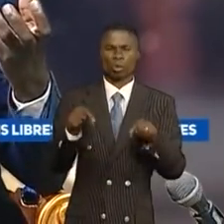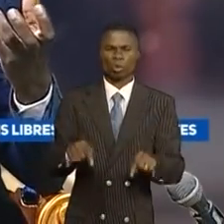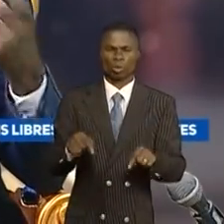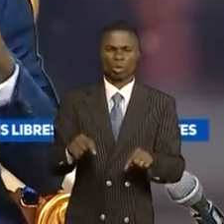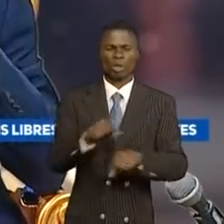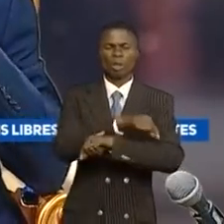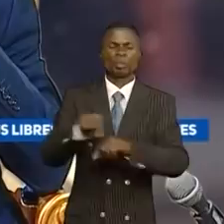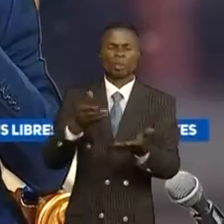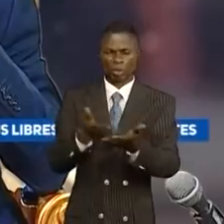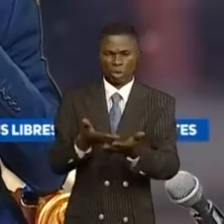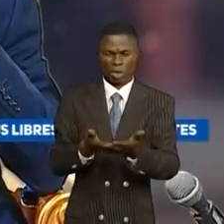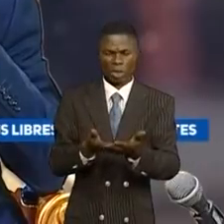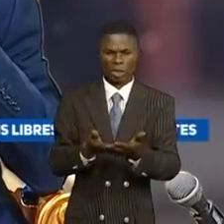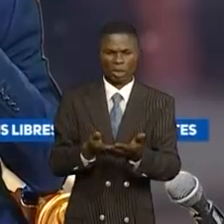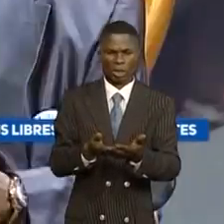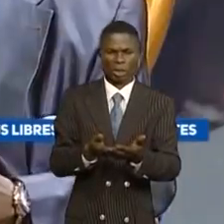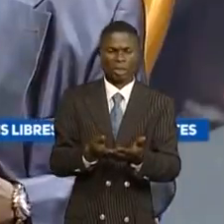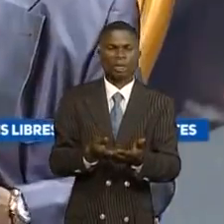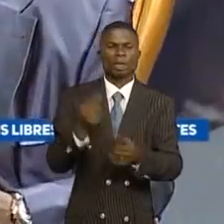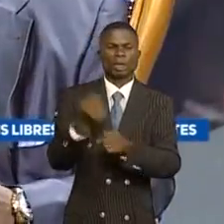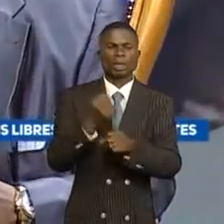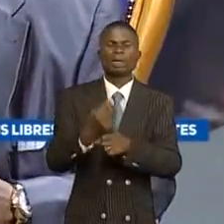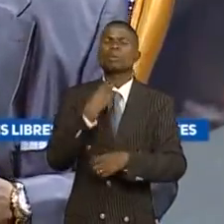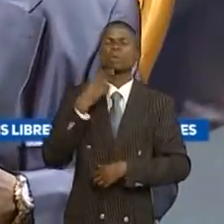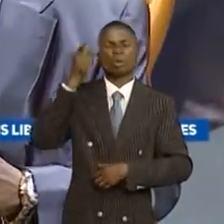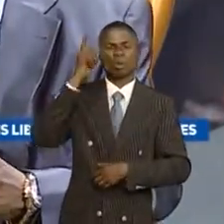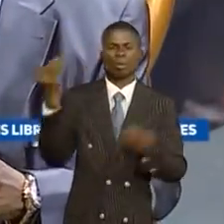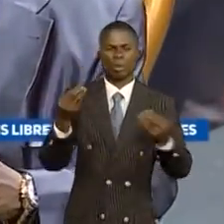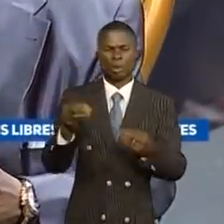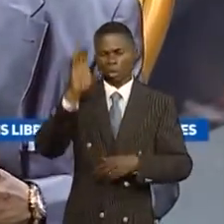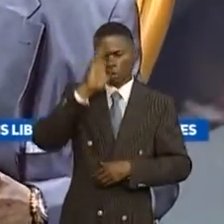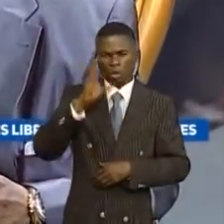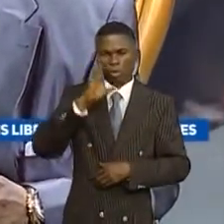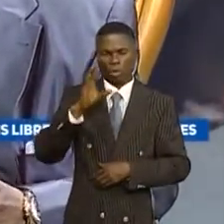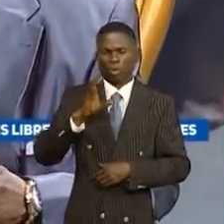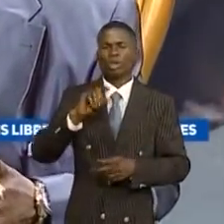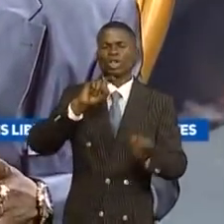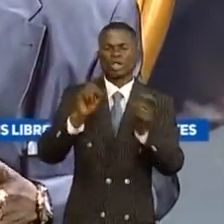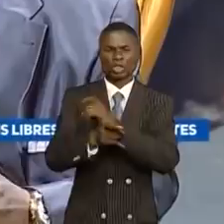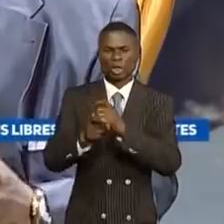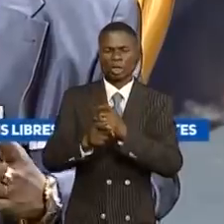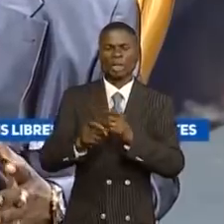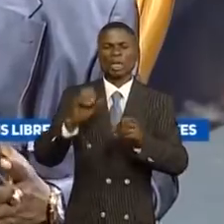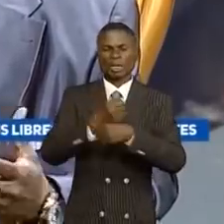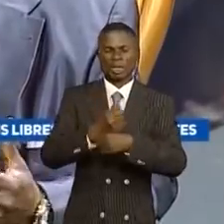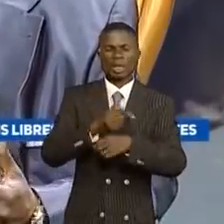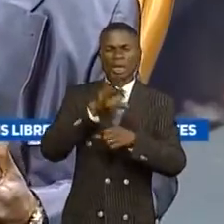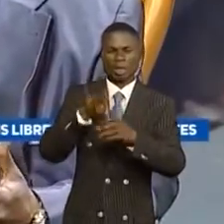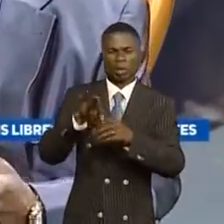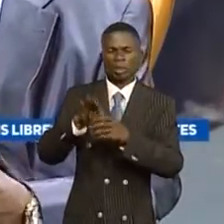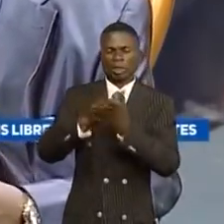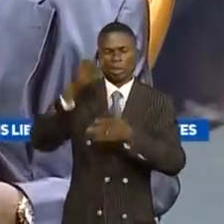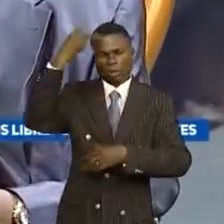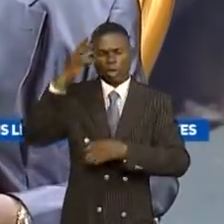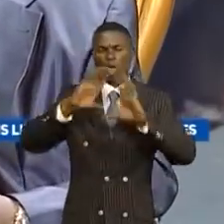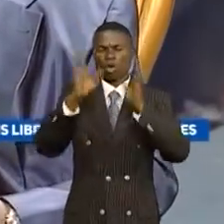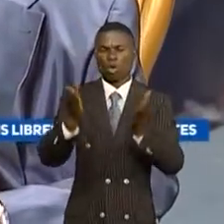opération ? C'est une opération qui a été bloquée parce qu'on voulait instrumentaliser et politiser tout d'abord la